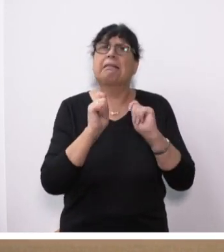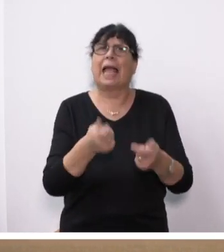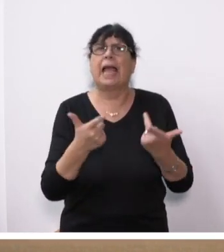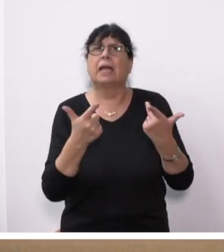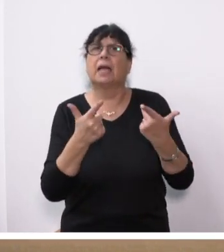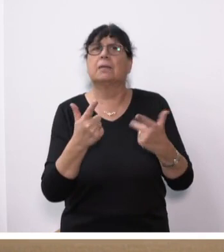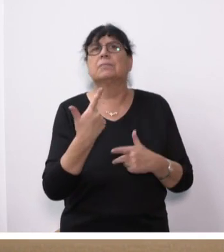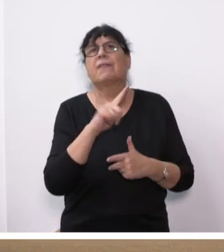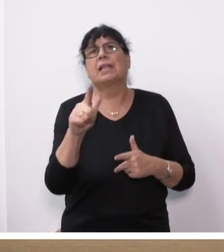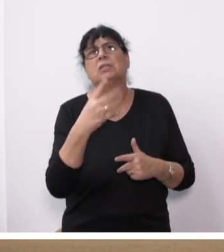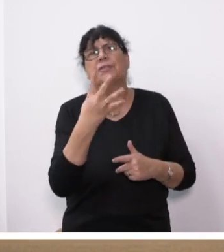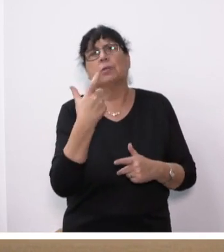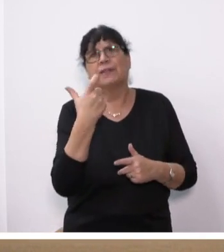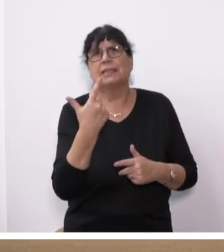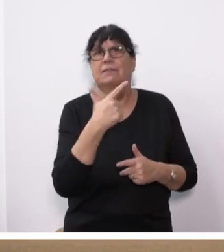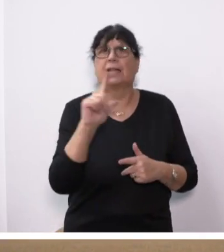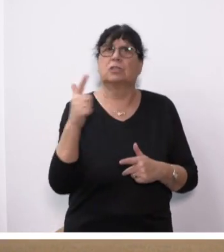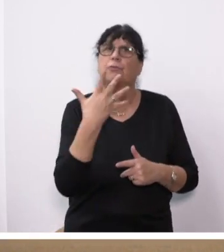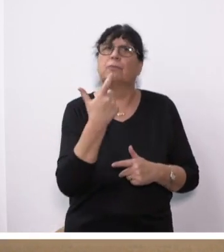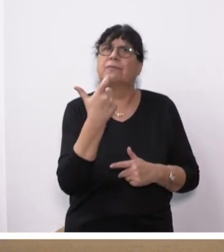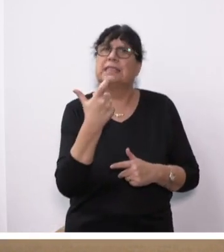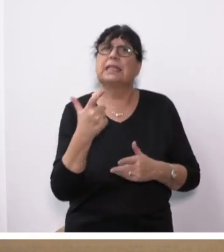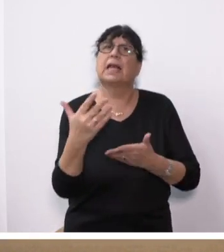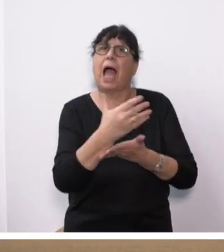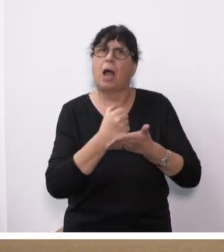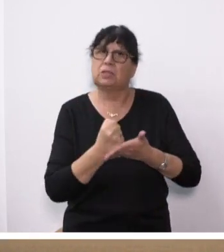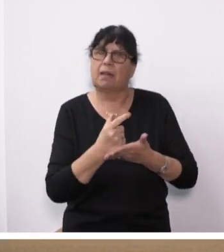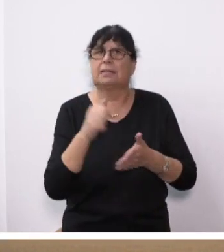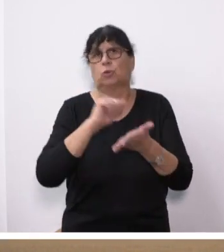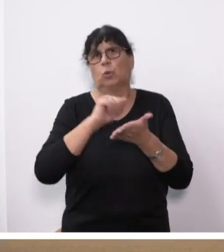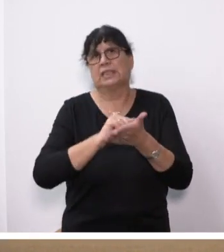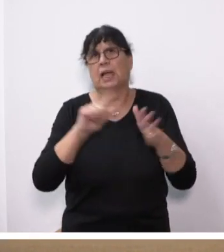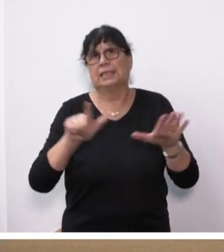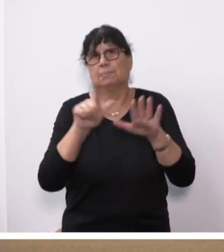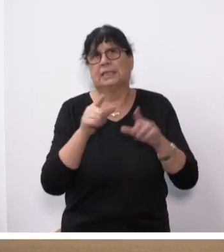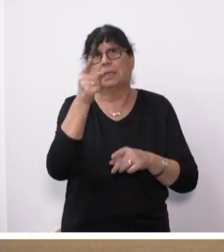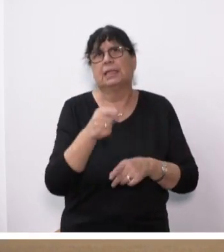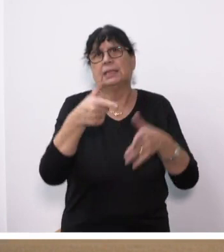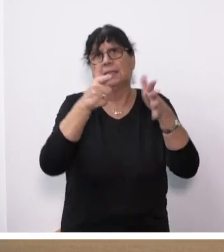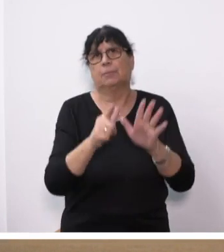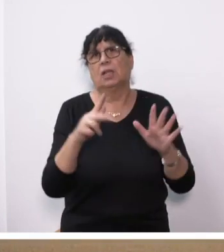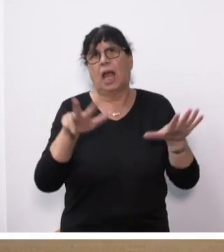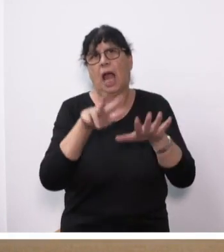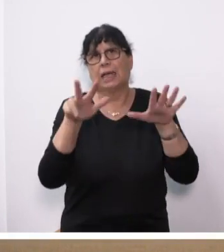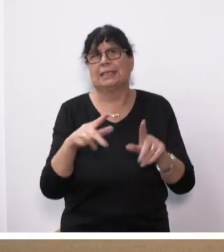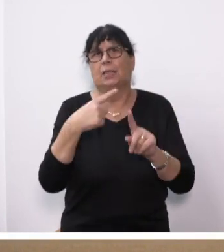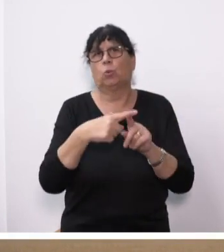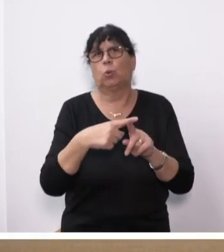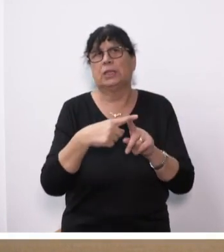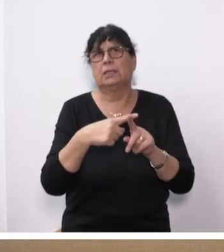-2025, die Drucksachen 17-718 und